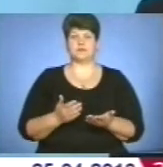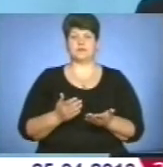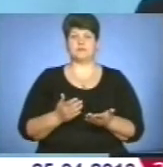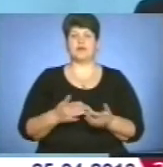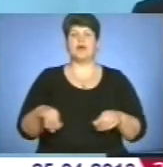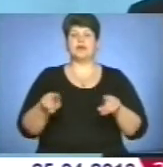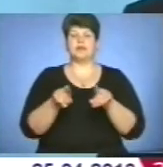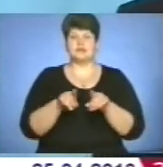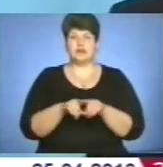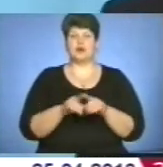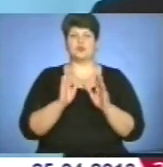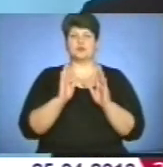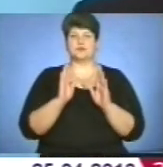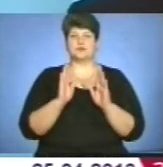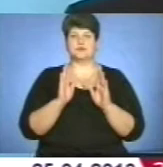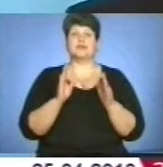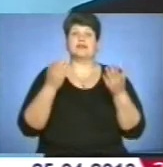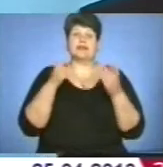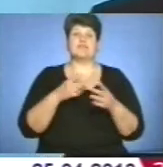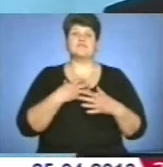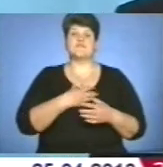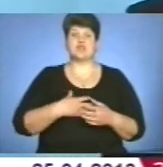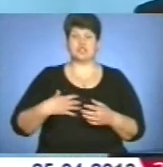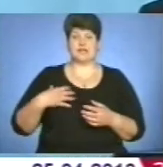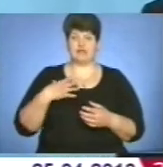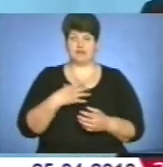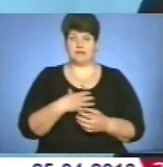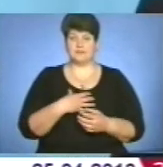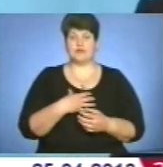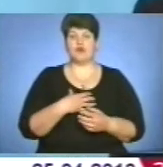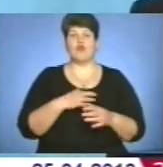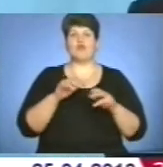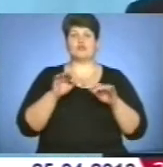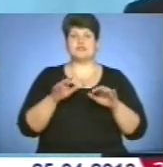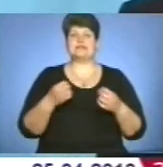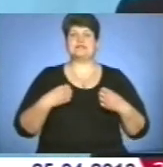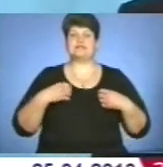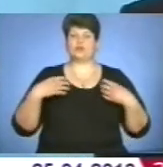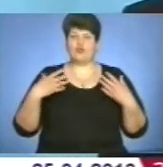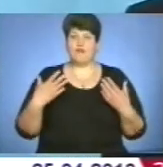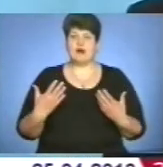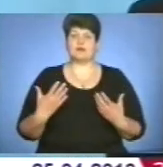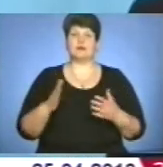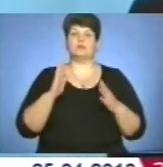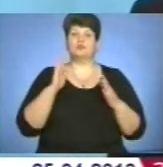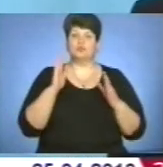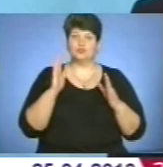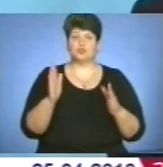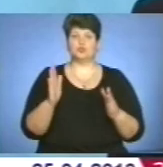Також таким важливим в процесі святкування буде